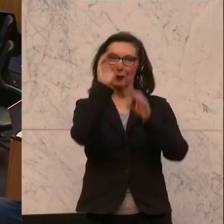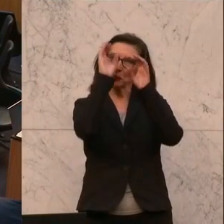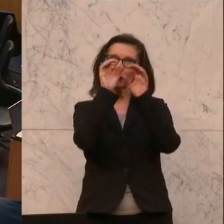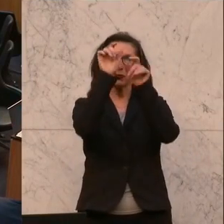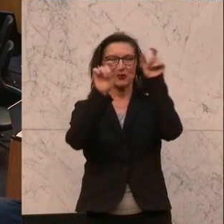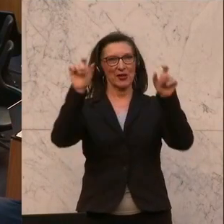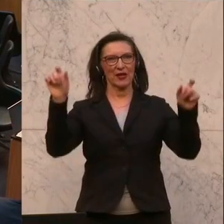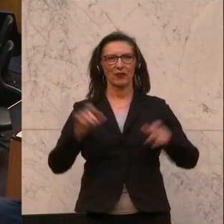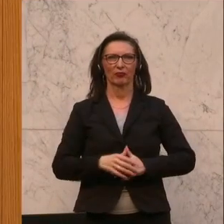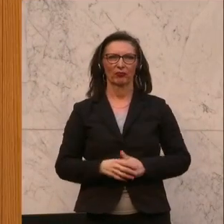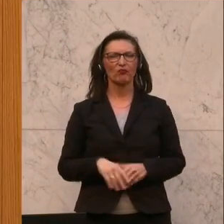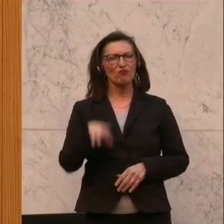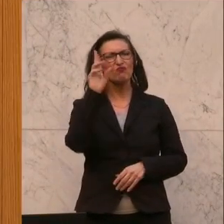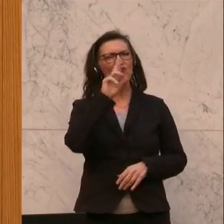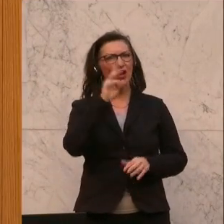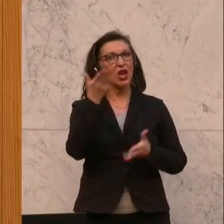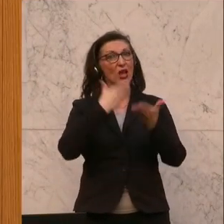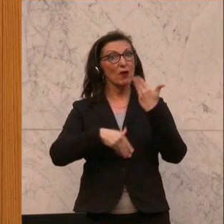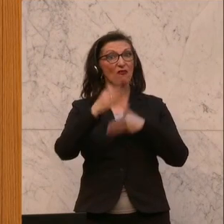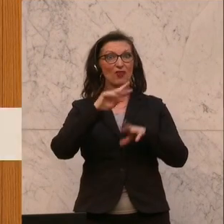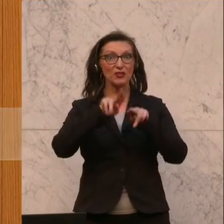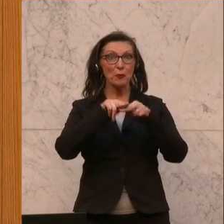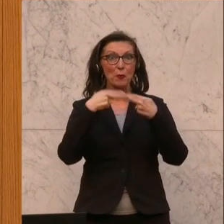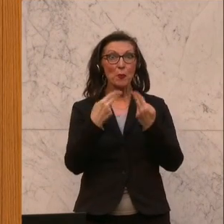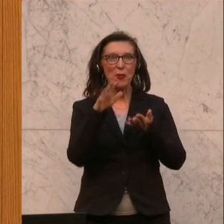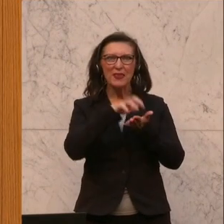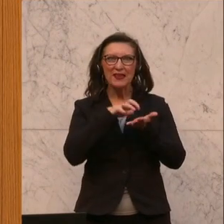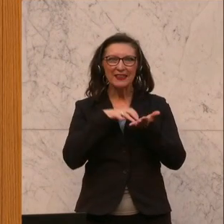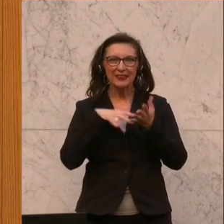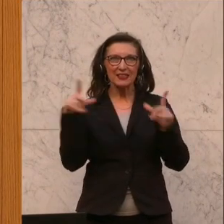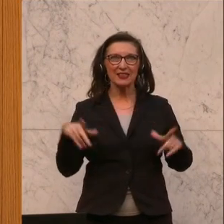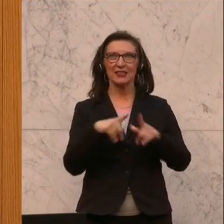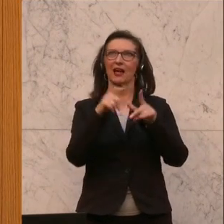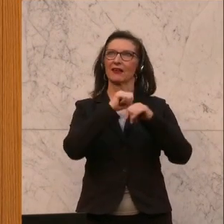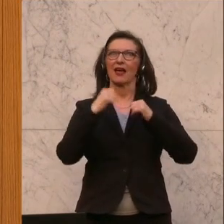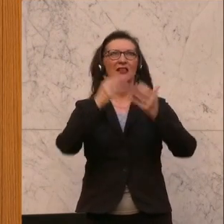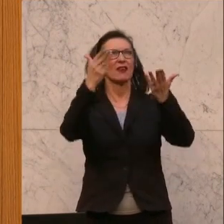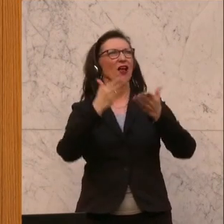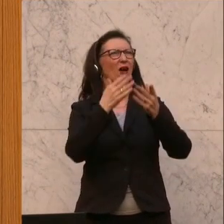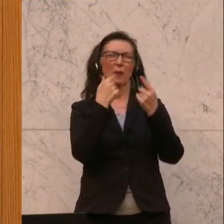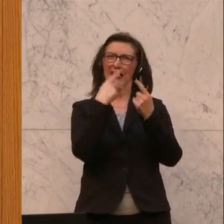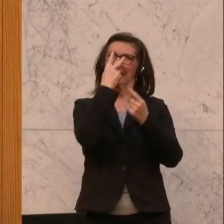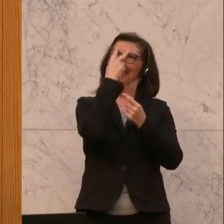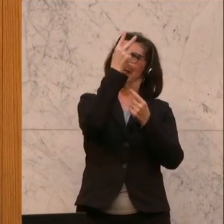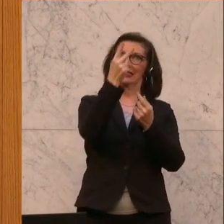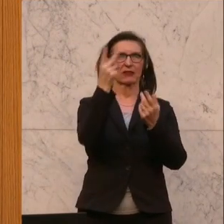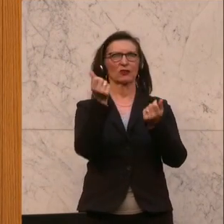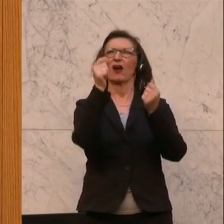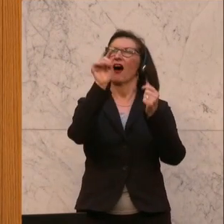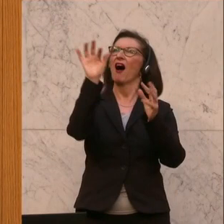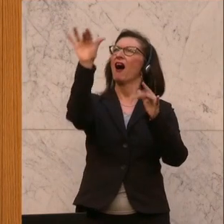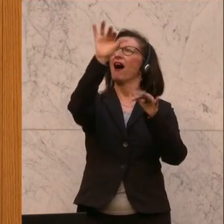lieber Wirtschaftsbund aus Christkirchen, ich heiße euch alle herzlich willkommen. Ich sehe euch jetzt da oben nicht, ich hoffe, ihr seid auch da oben.